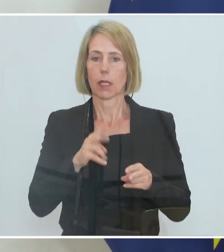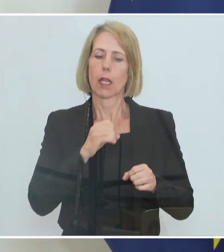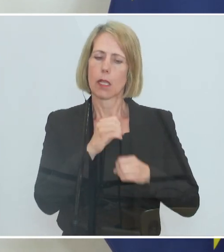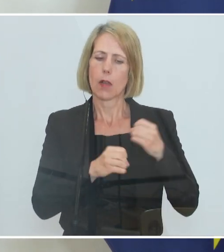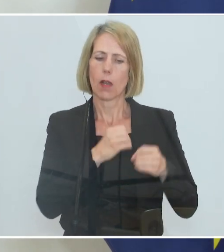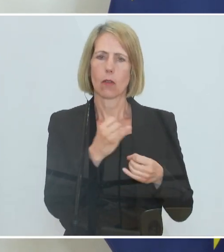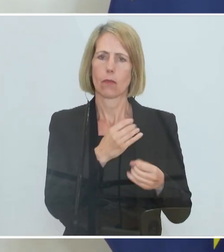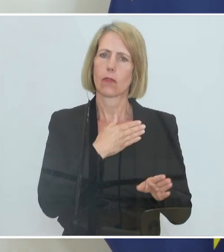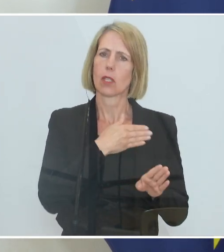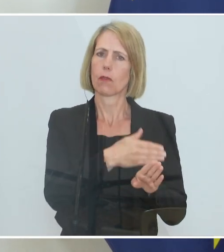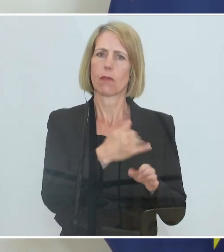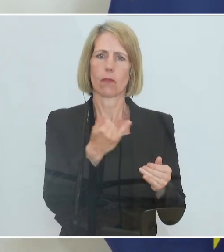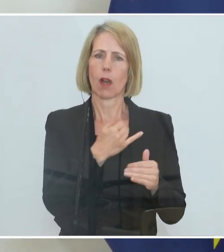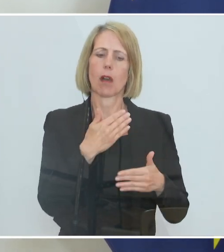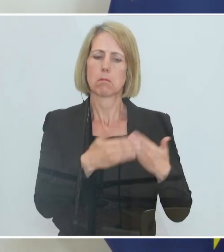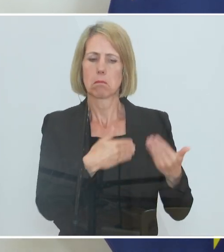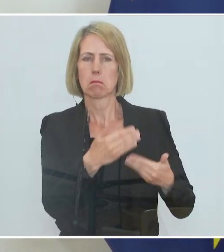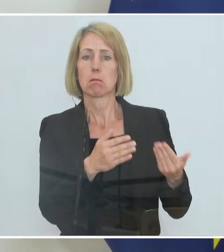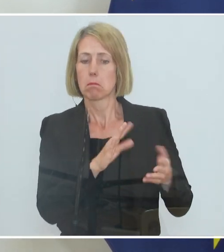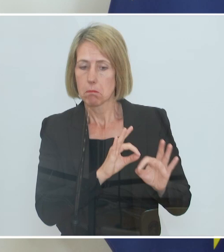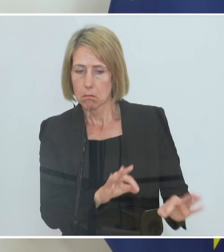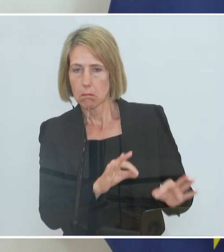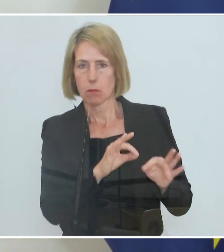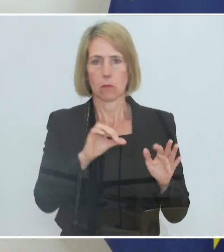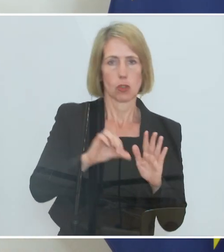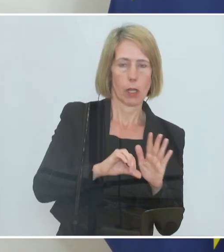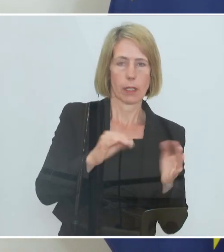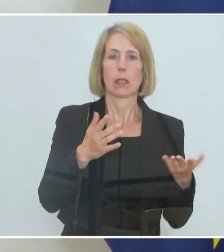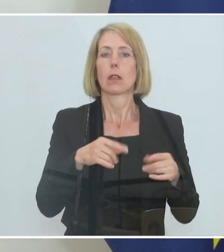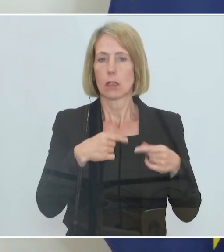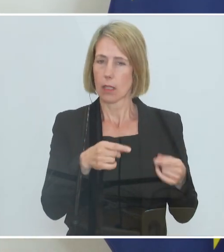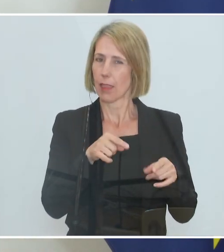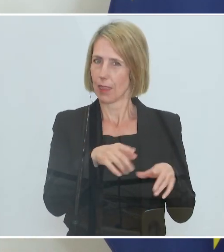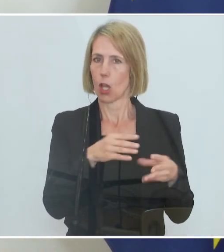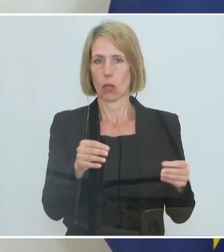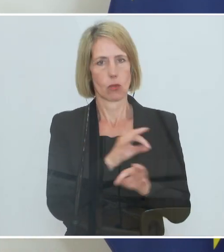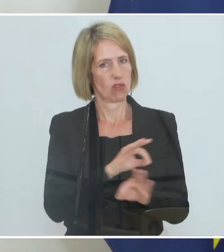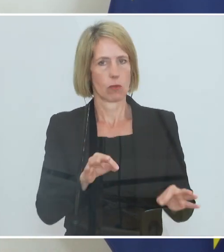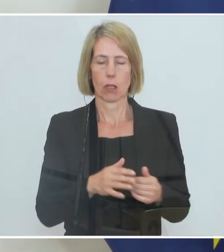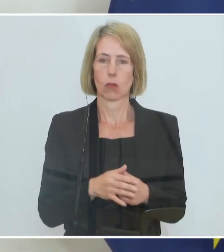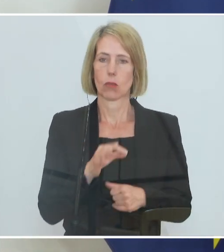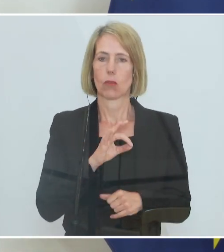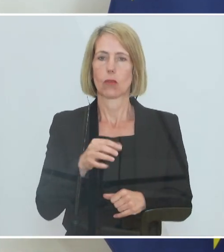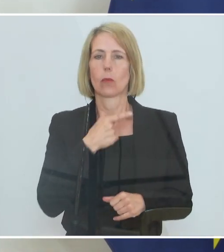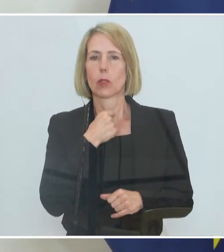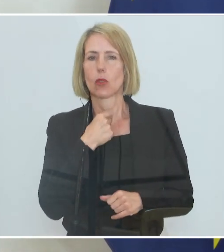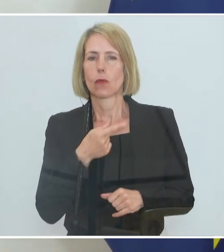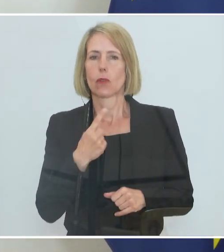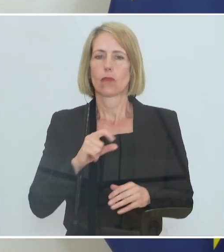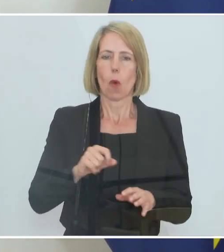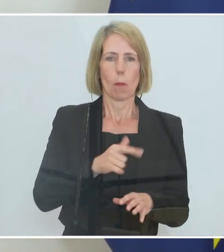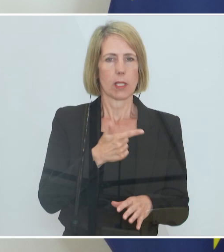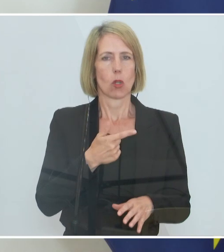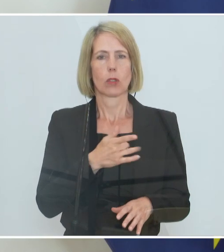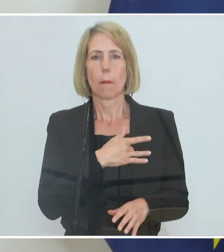das bewährt. Und ich glaube, das ist in Summe eine sehr, sehr gute Lösung. Sie nimmt auf die Bedürfnisse der besonders betroffenen Branchen Rücksicht. Wir